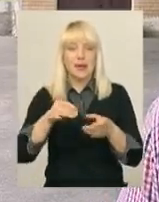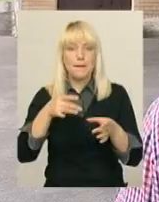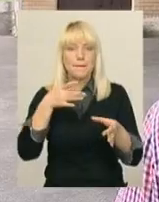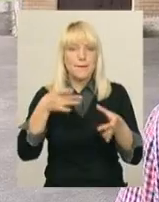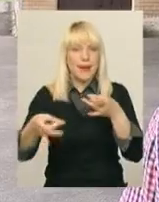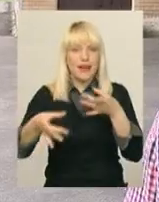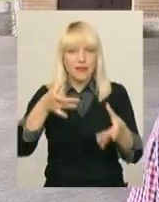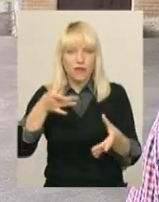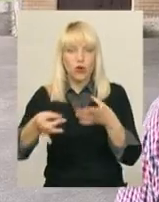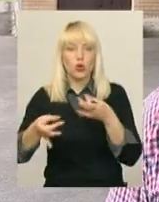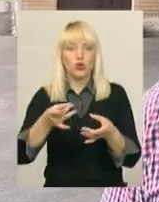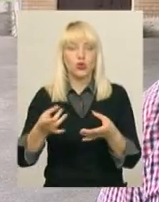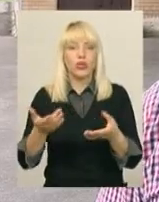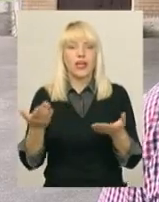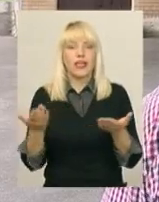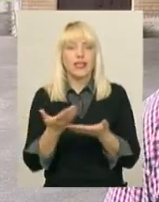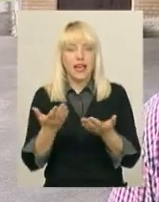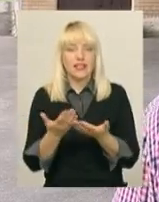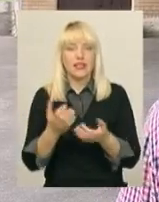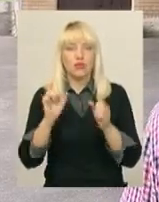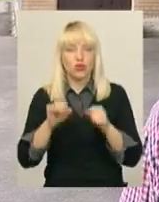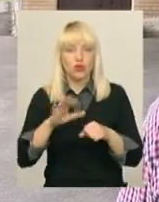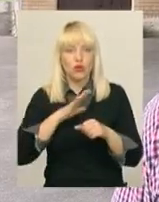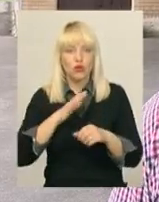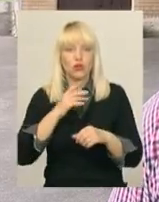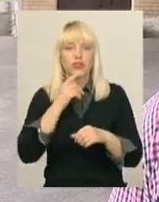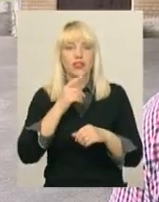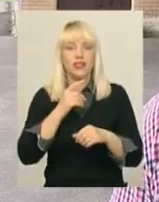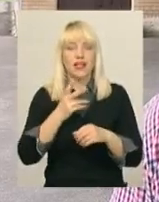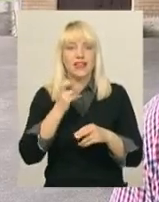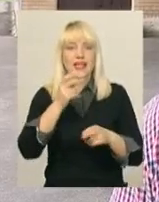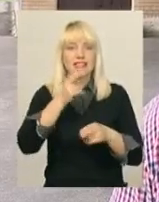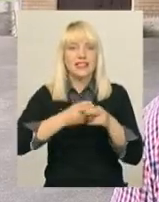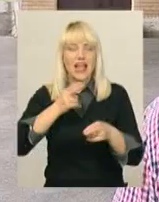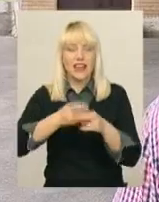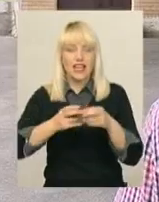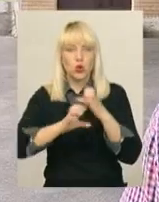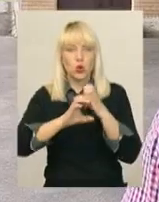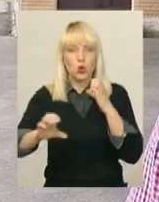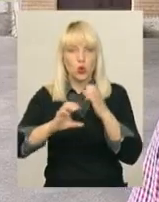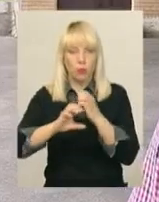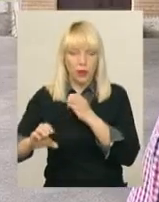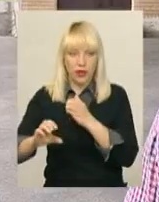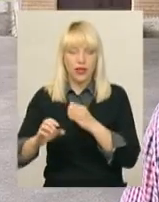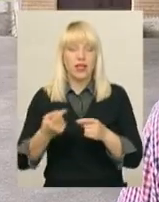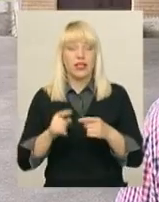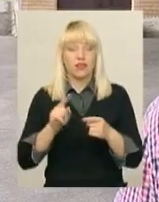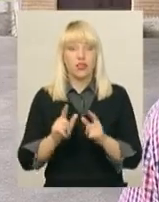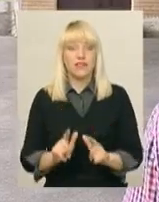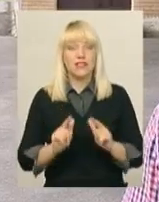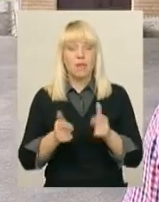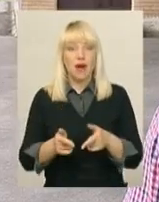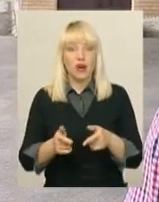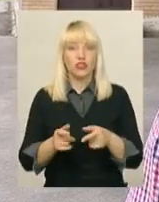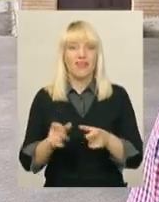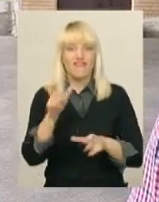бути внаслідок окислення, зокрема на стальних трубопроводах, де вони використовуються, воно вступає в реакцію і